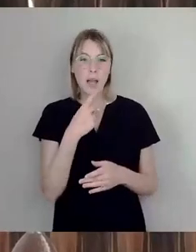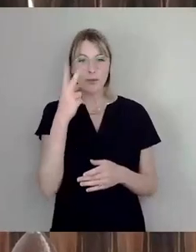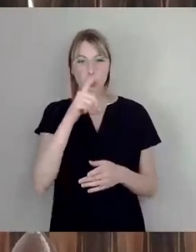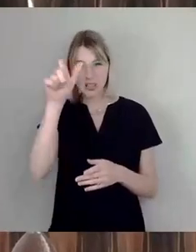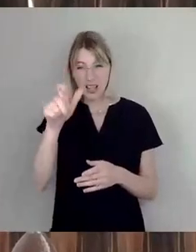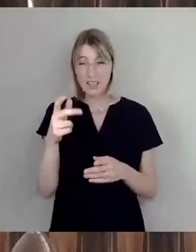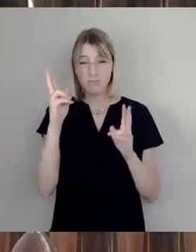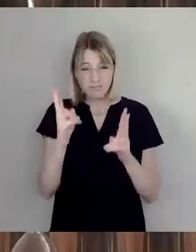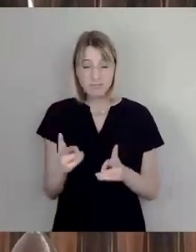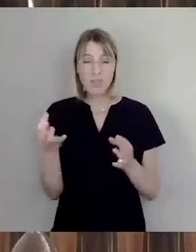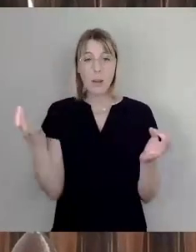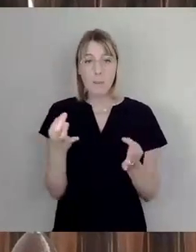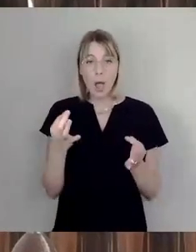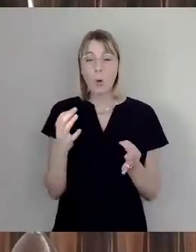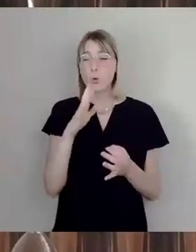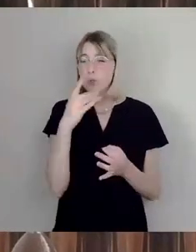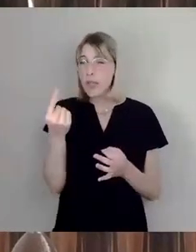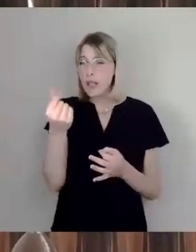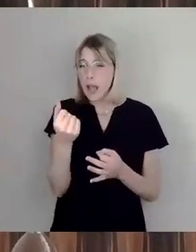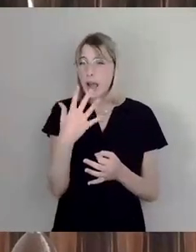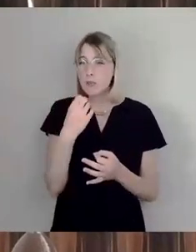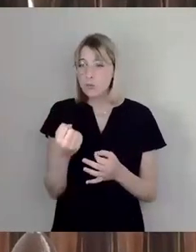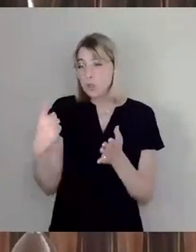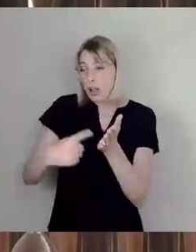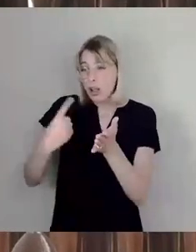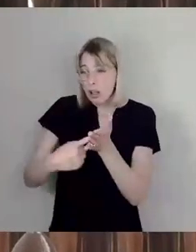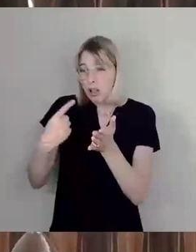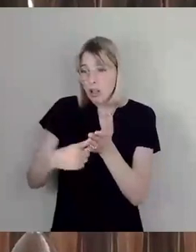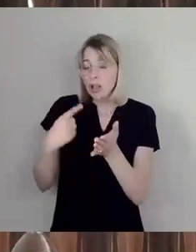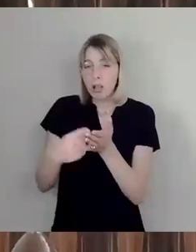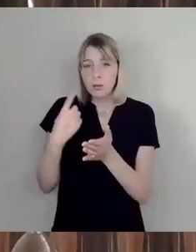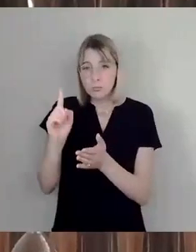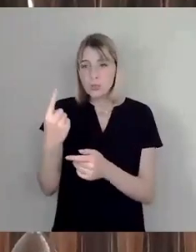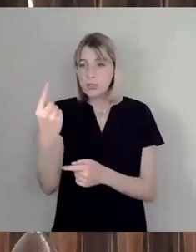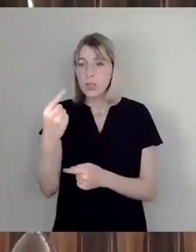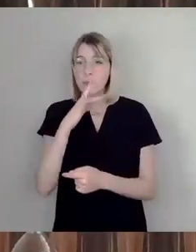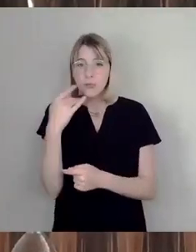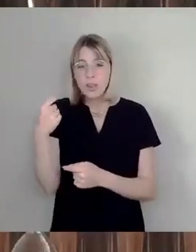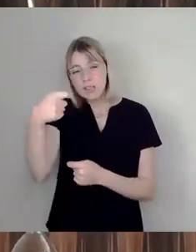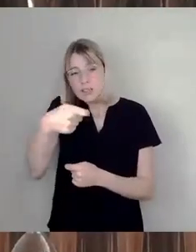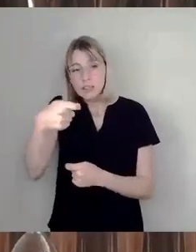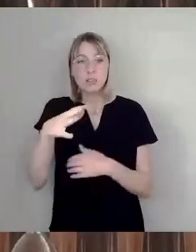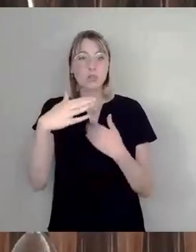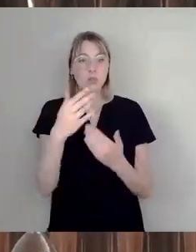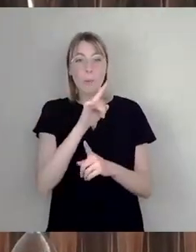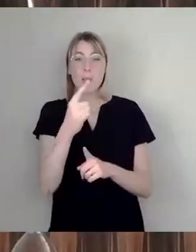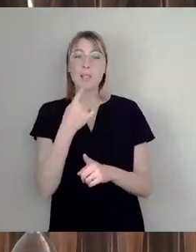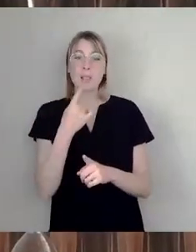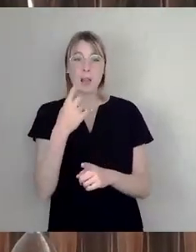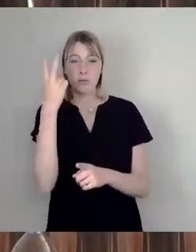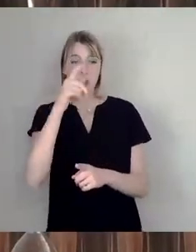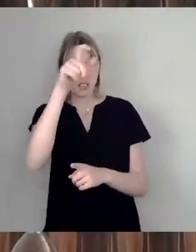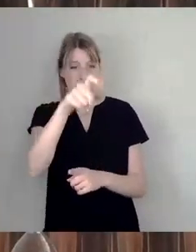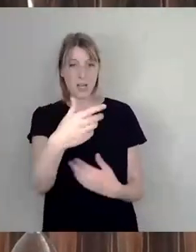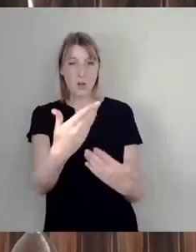Geld von Menschen, die hier ein kleines Straßenfest veranstalten, fließen musste, hin zu Firmen, die solche Sachverständigen stellen. Also, dieser Vorgang